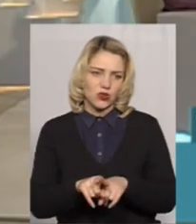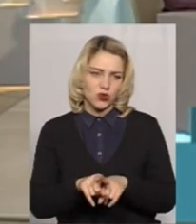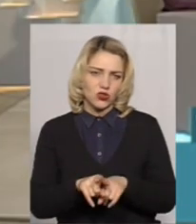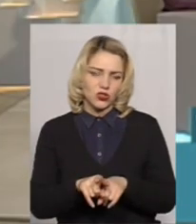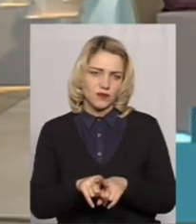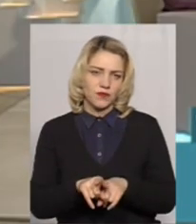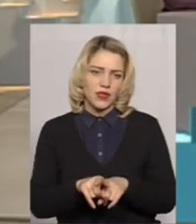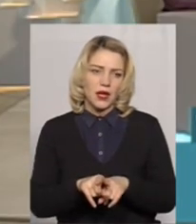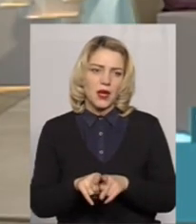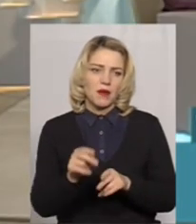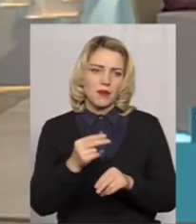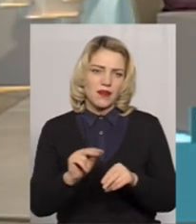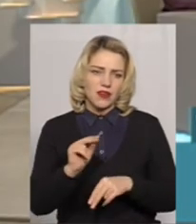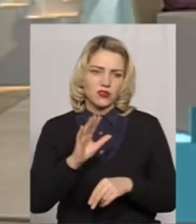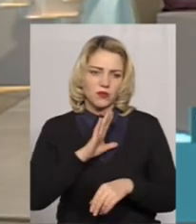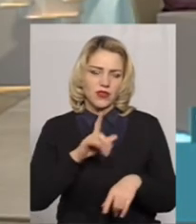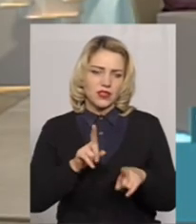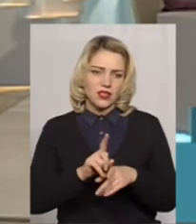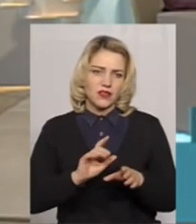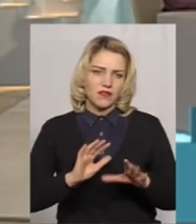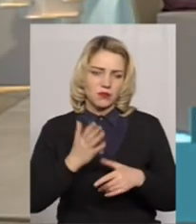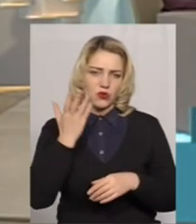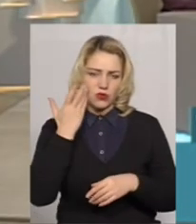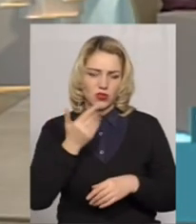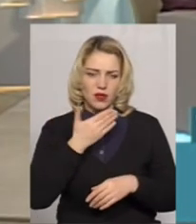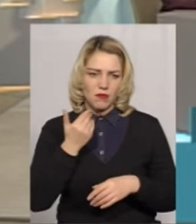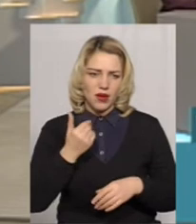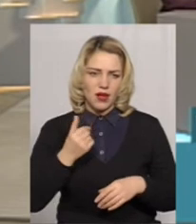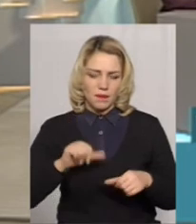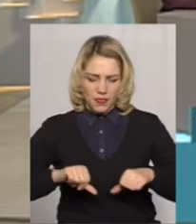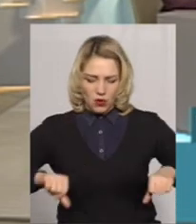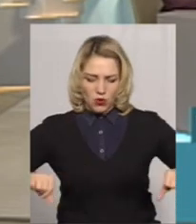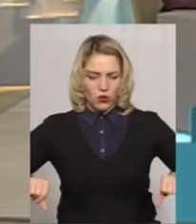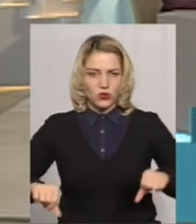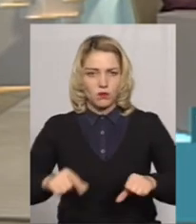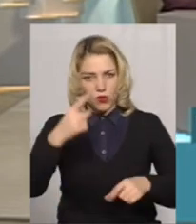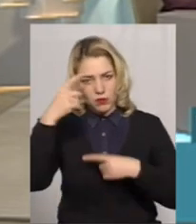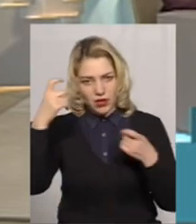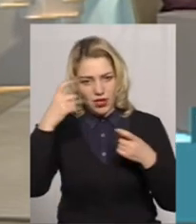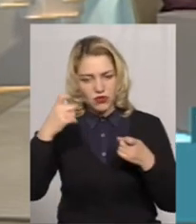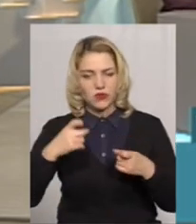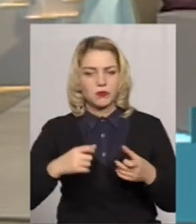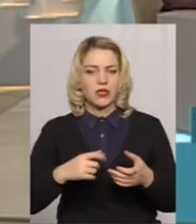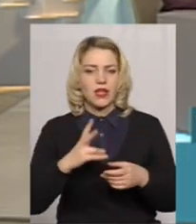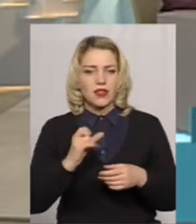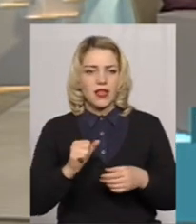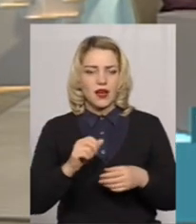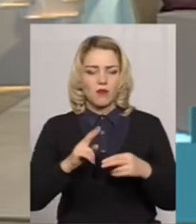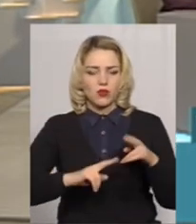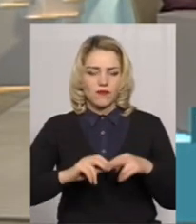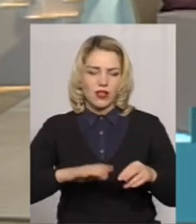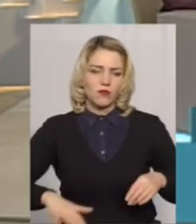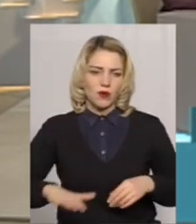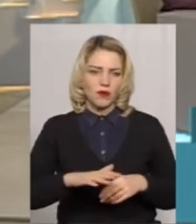Також переважно бувають такі випадки, що не огорожуються відповідними попереджувальними знаками на будівельному майданчикі потенційно